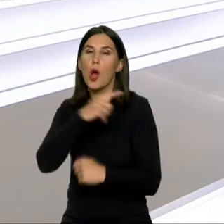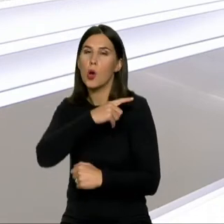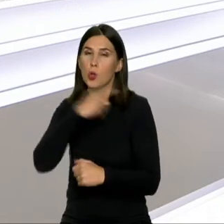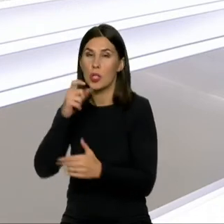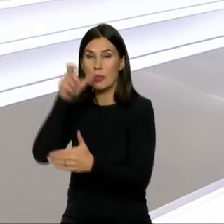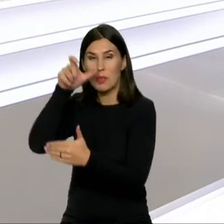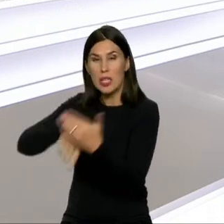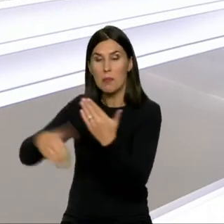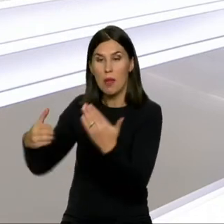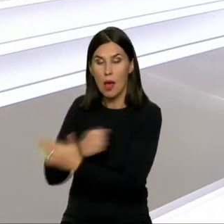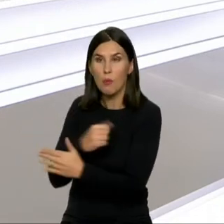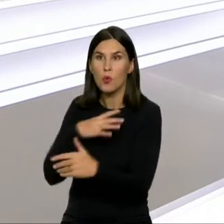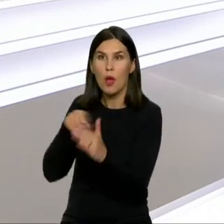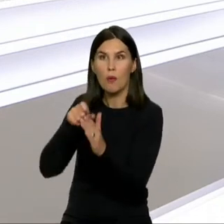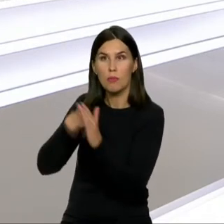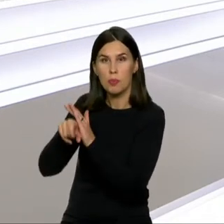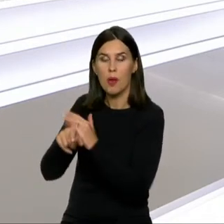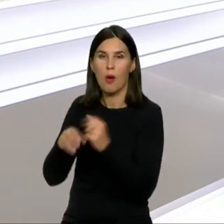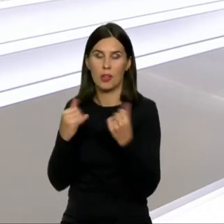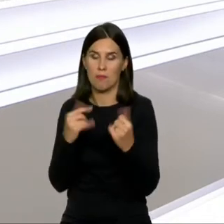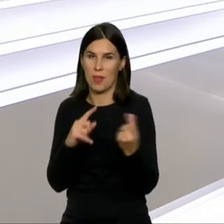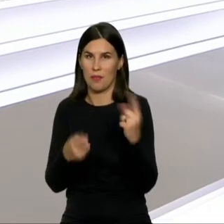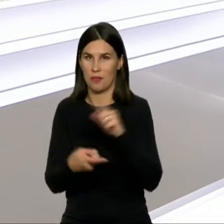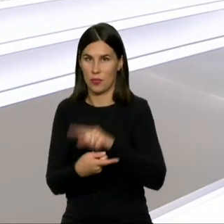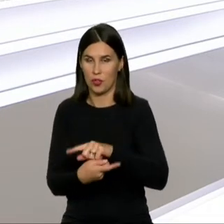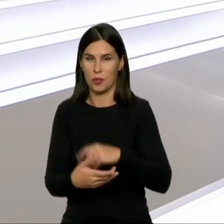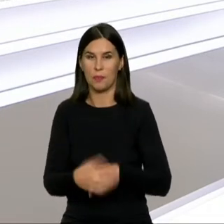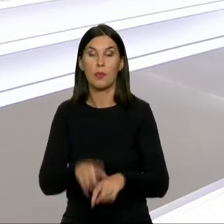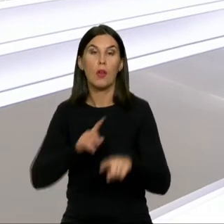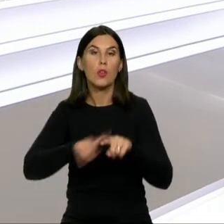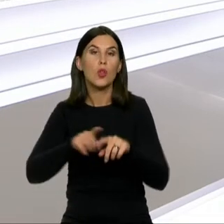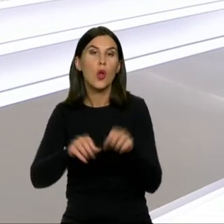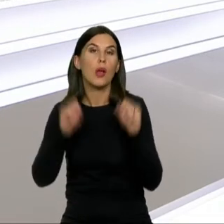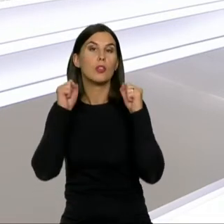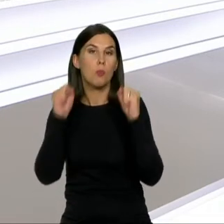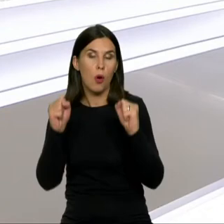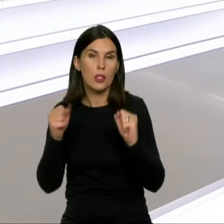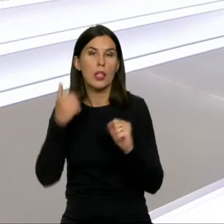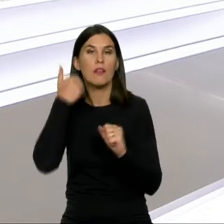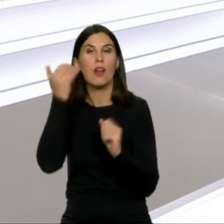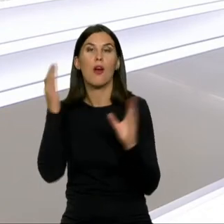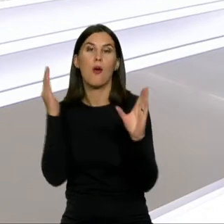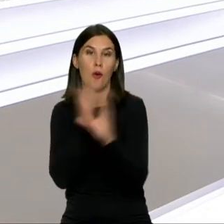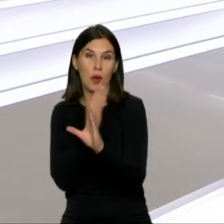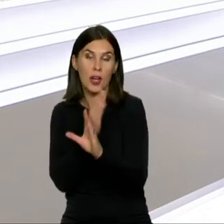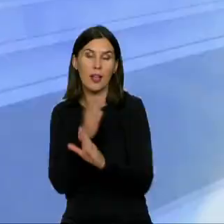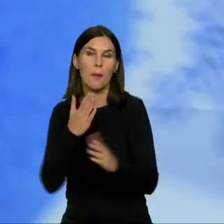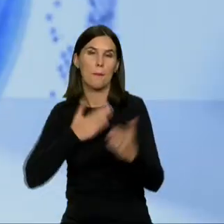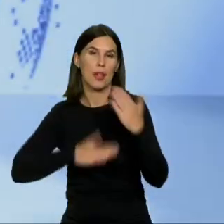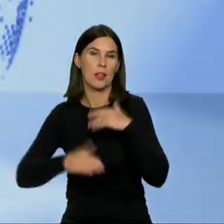matė savo ateitį. Netrukus sportas Marius Andrijauskas, sulaukite ir orų prognozės. Malonaus vakaro.